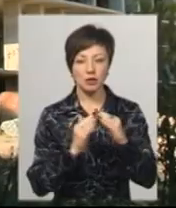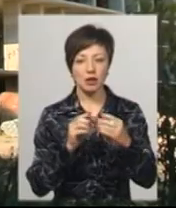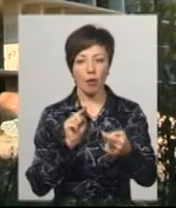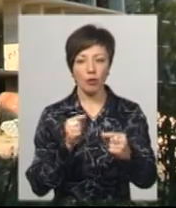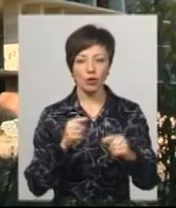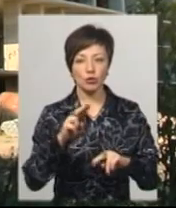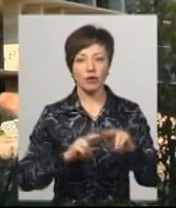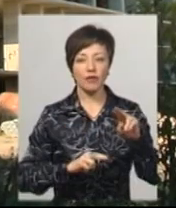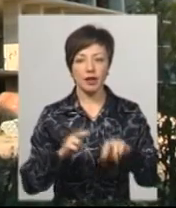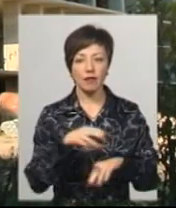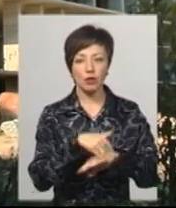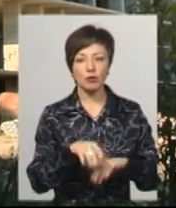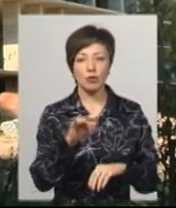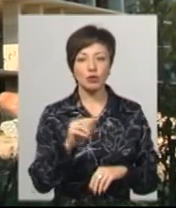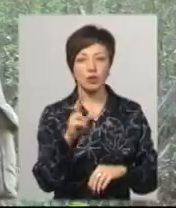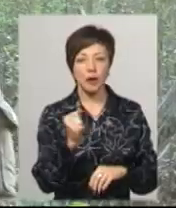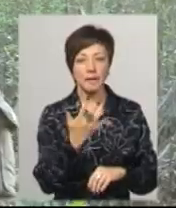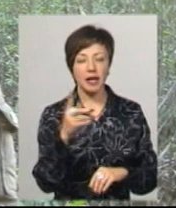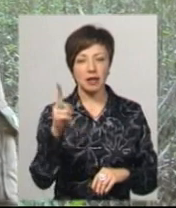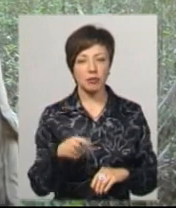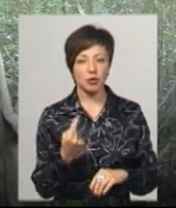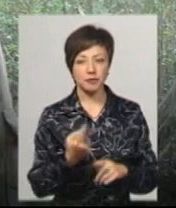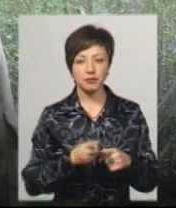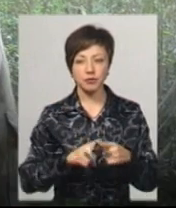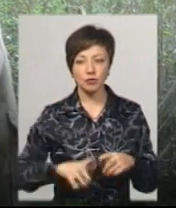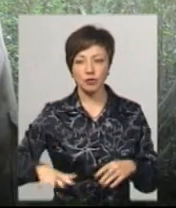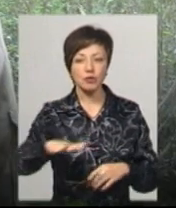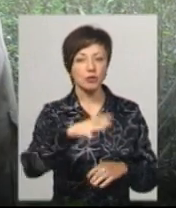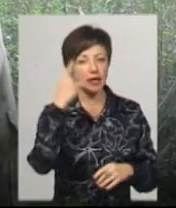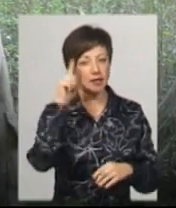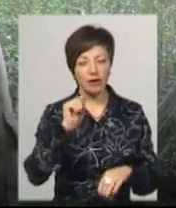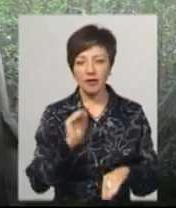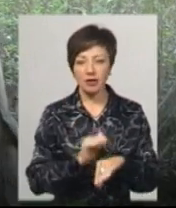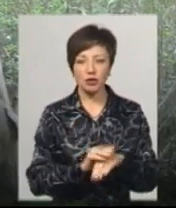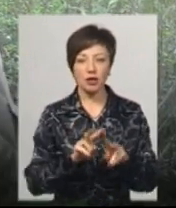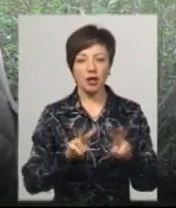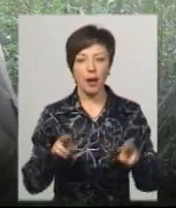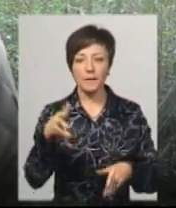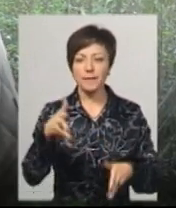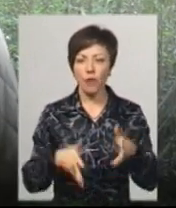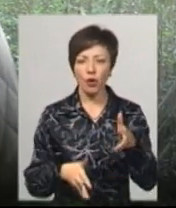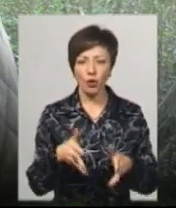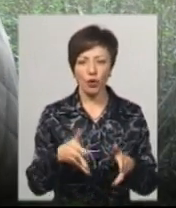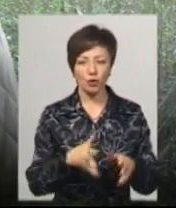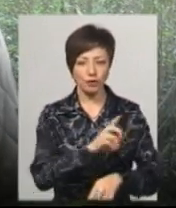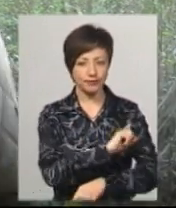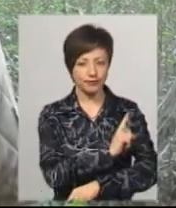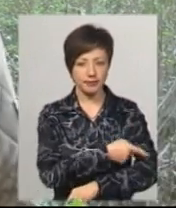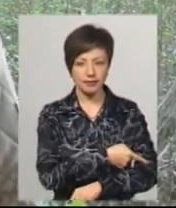навпроти будівництва на Прибузькій, 5 дріб-1. Цю зону я знаю, як фактично було, таке конкретне, з